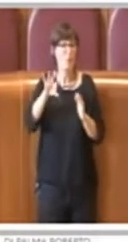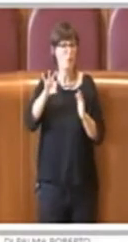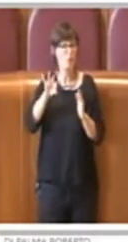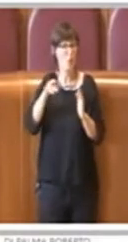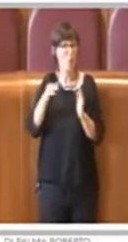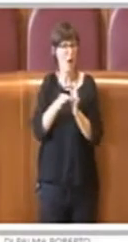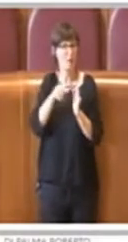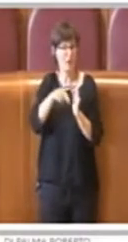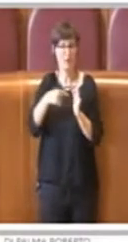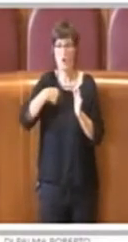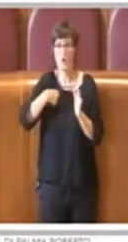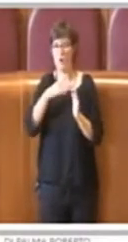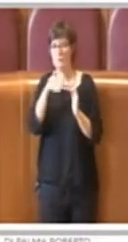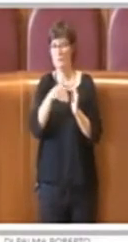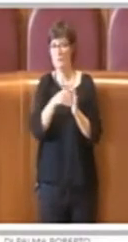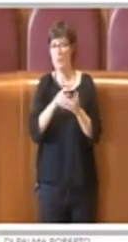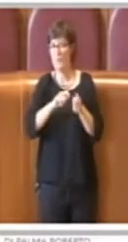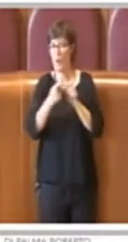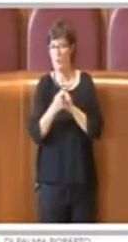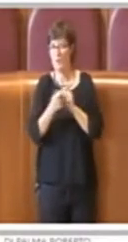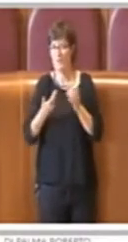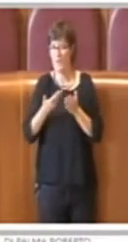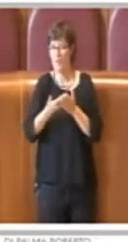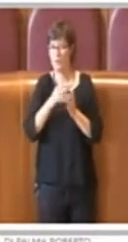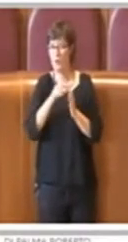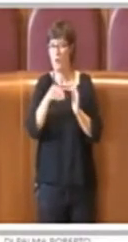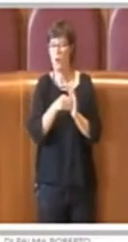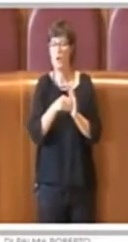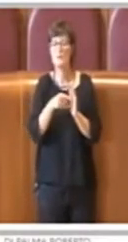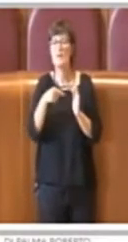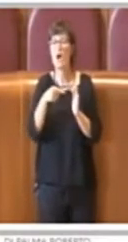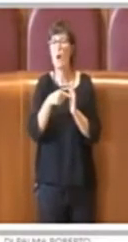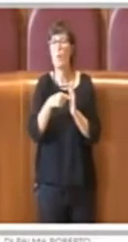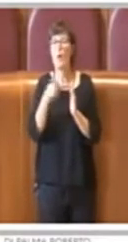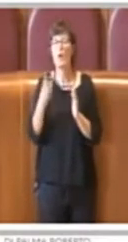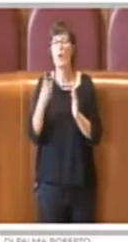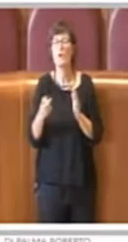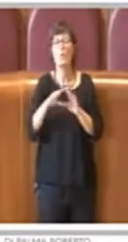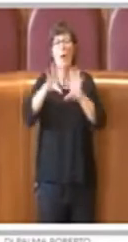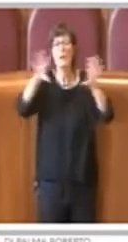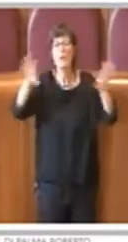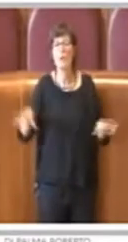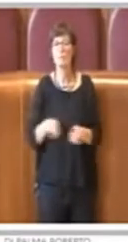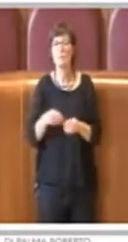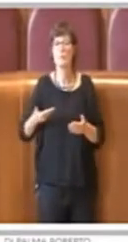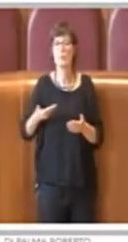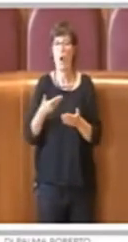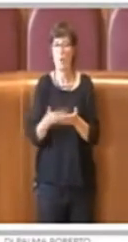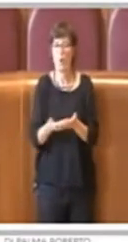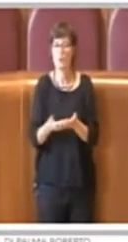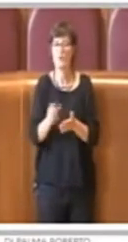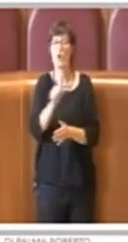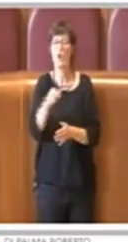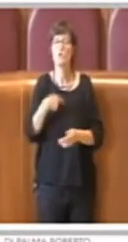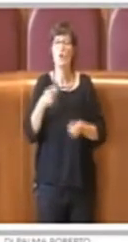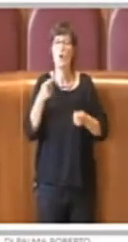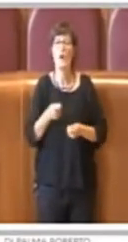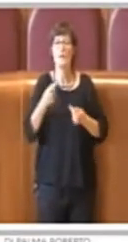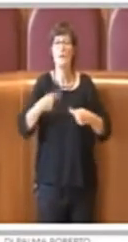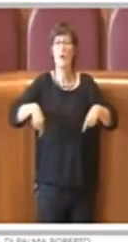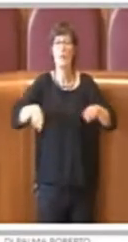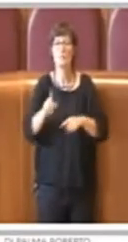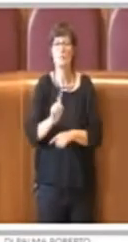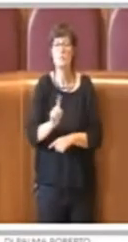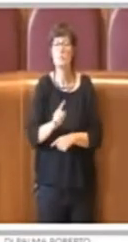riguarda tutte le proposte, non solo quelle di iniziativa consigliare. Quindi se continuano a ribadire l'importanza dell'ascolto da parte di